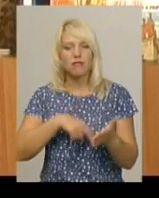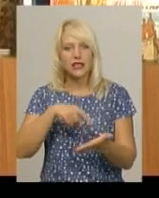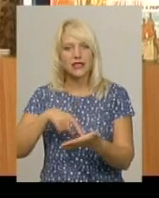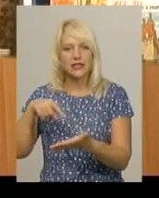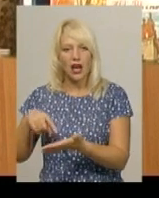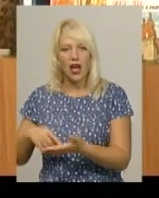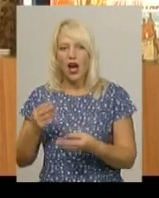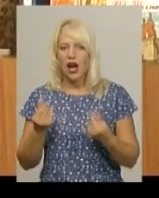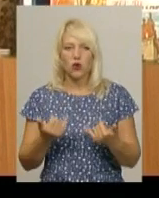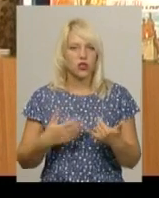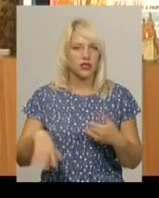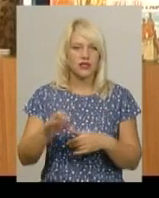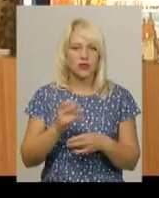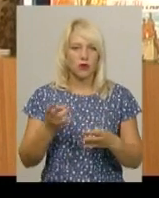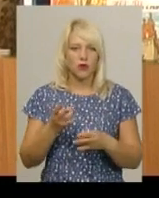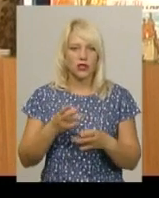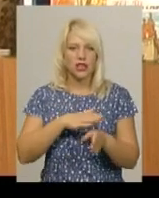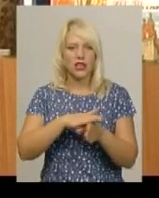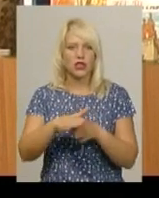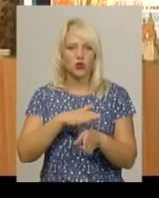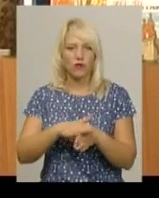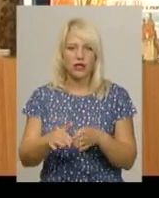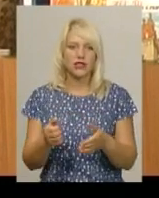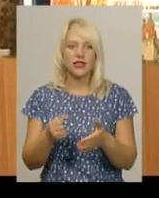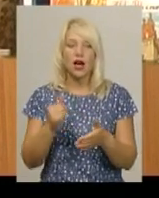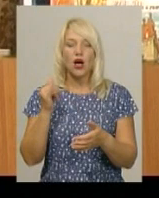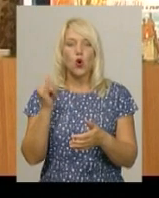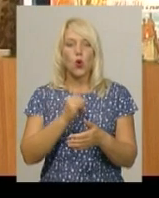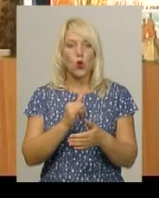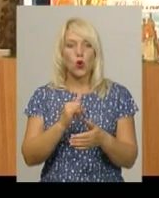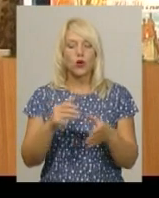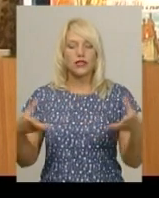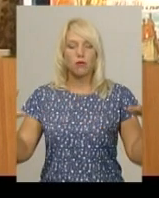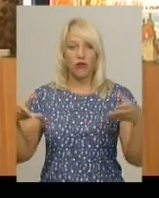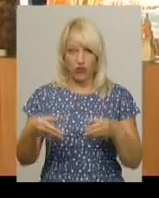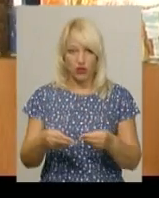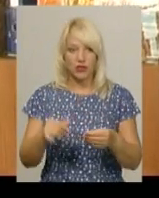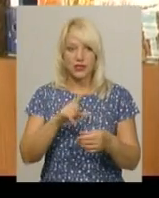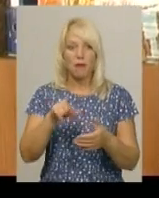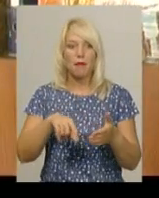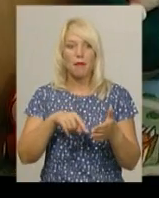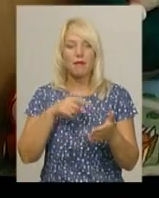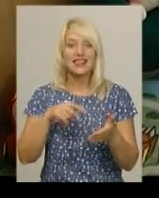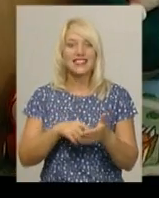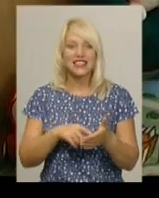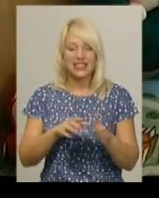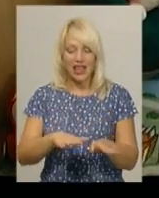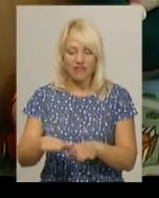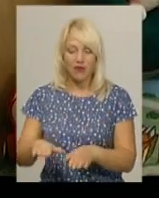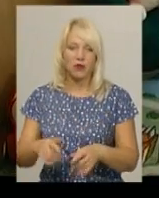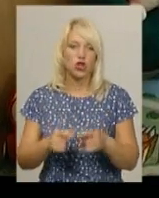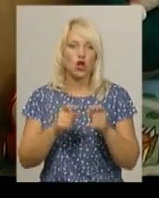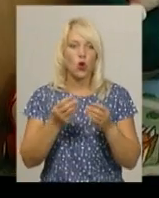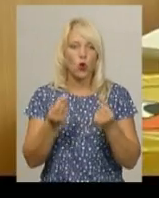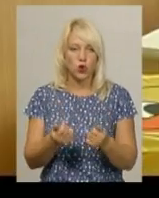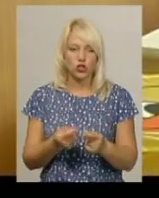а кошти всі мають зреалізуватися у співфінансуванні з місцевими коштами». Чому не усі школи